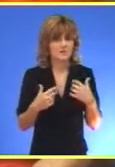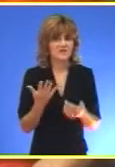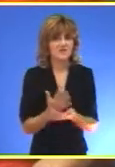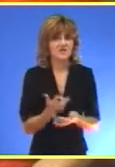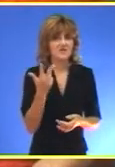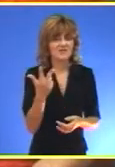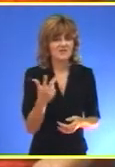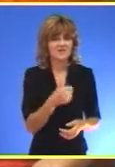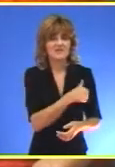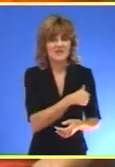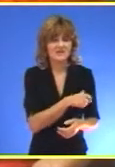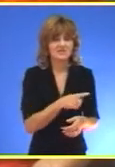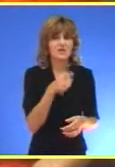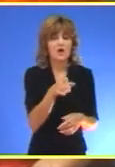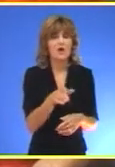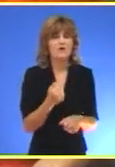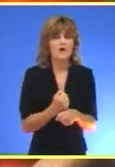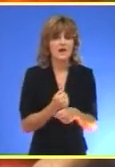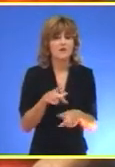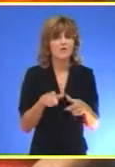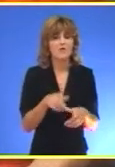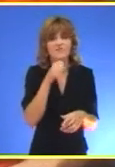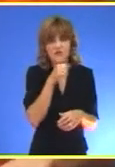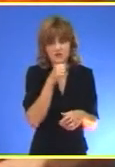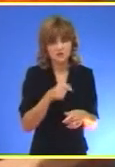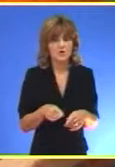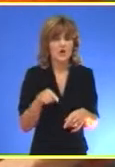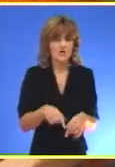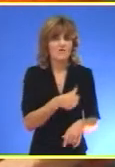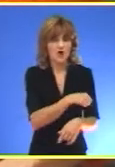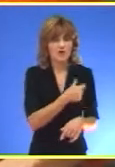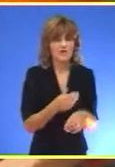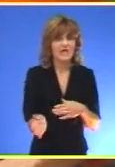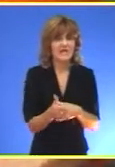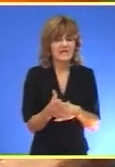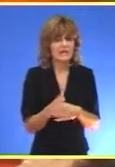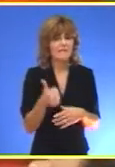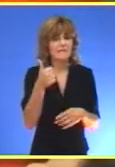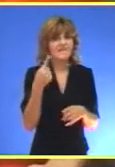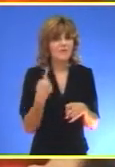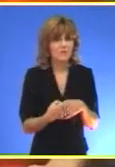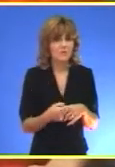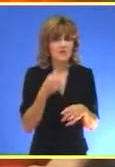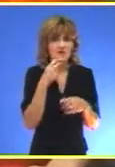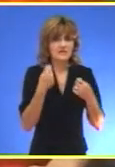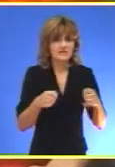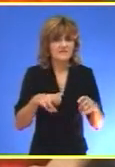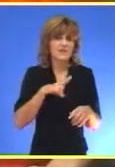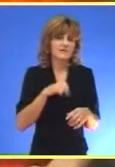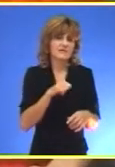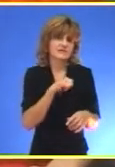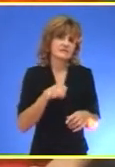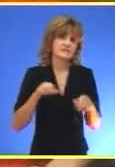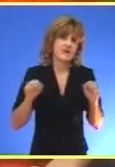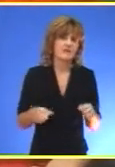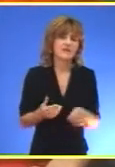decenije ovaj umetnik živi i radi u Parizu Ove godine na jesen, prvi put od kada stvara, imaće samostalnu izložbu